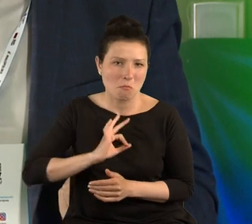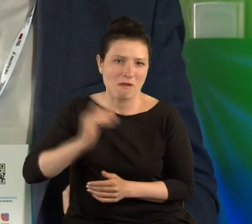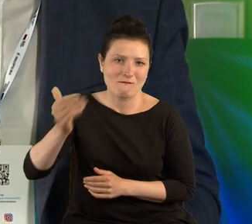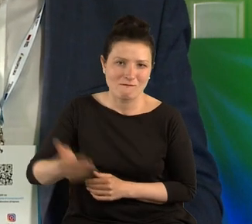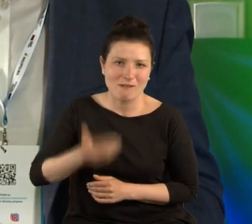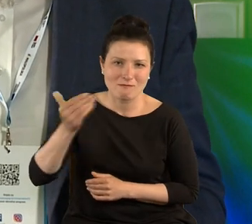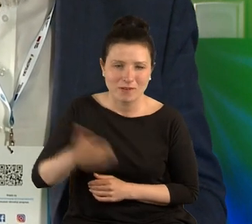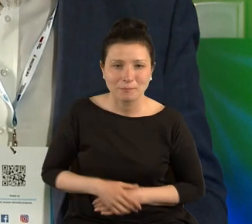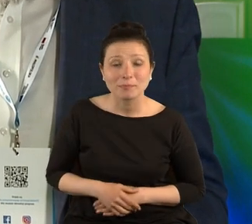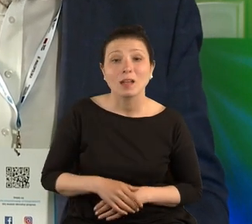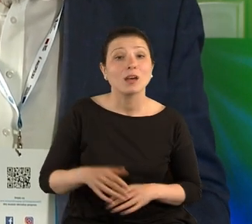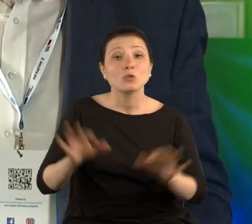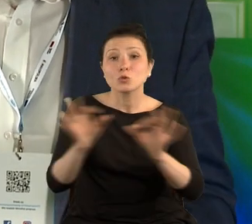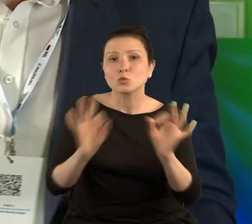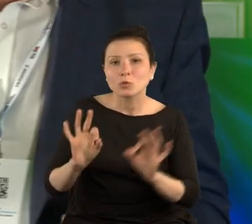Sztuka odwracania głowy.